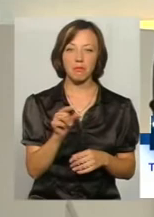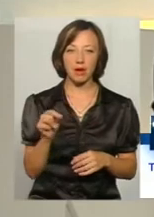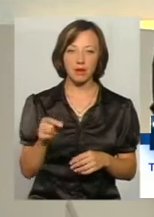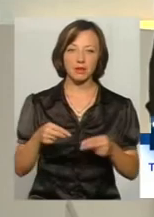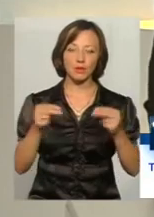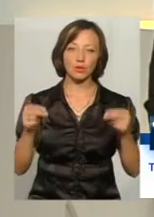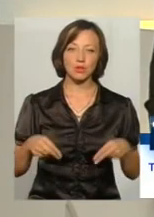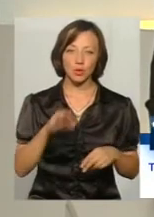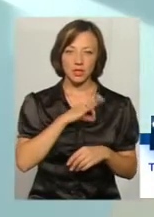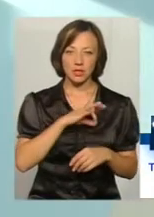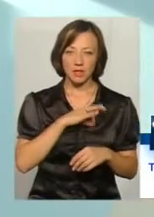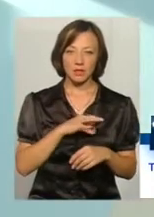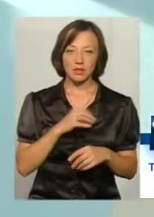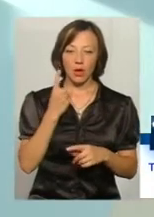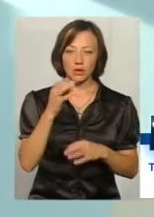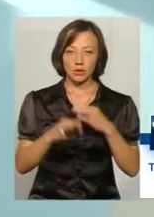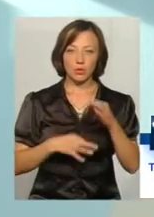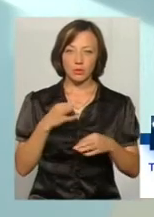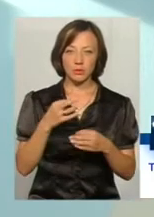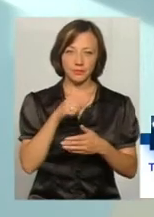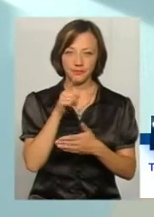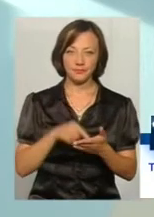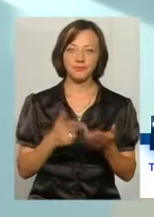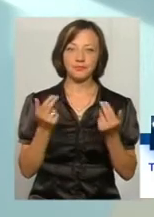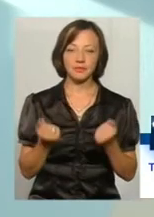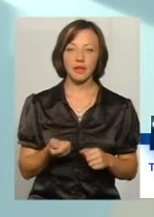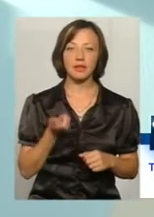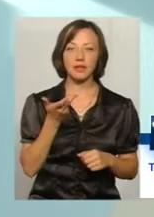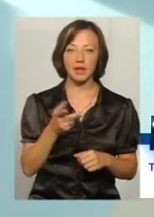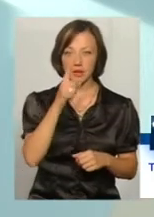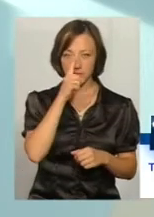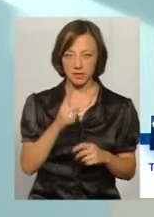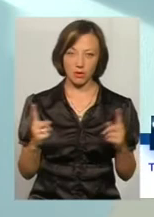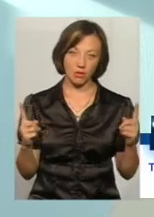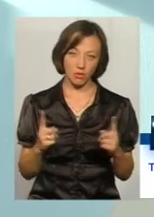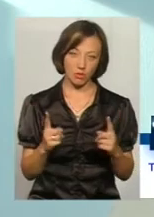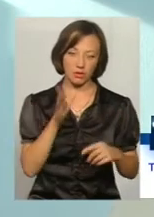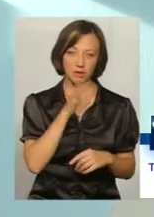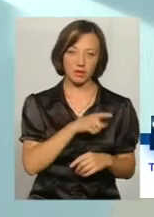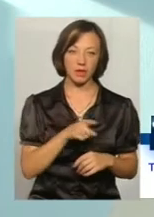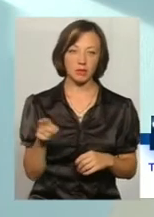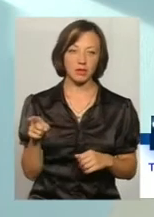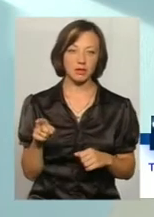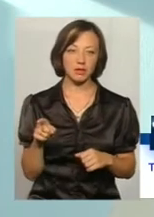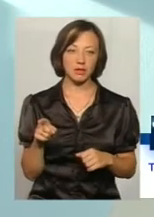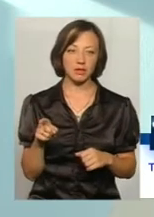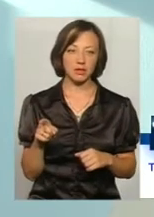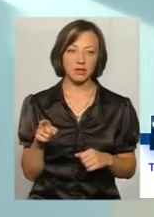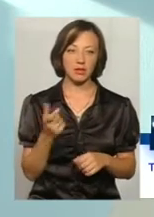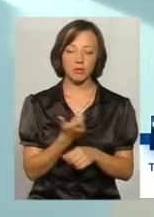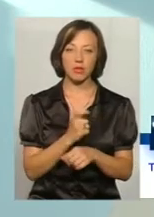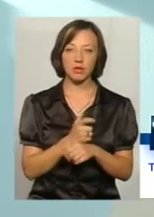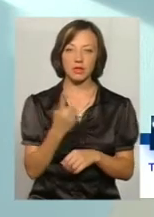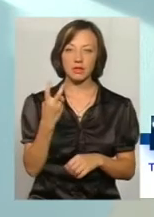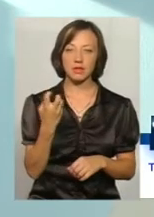скористалися можливістю? за декілька місяців, за такий, скажімо, недовгий період, вже понад